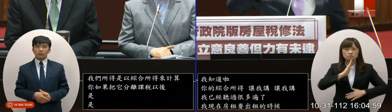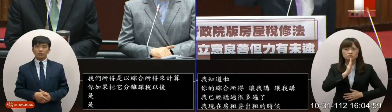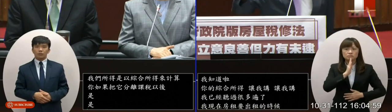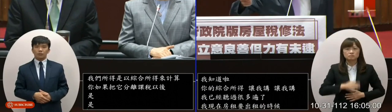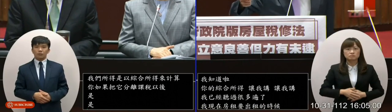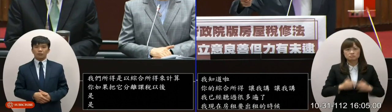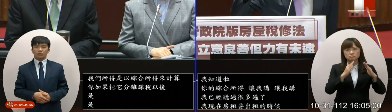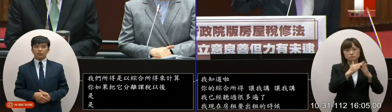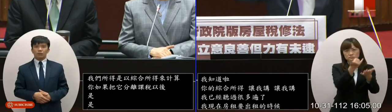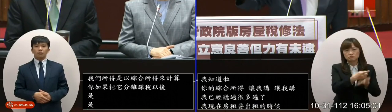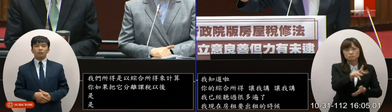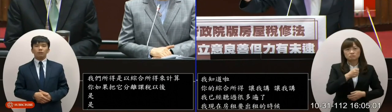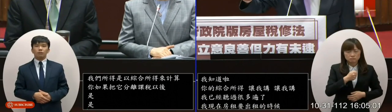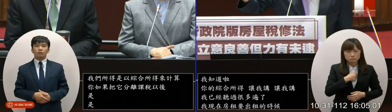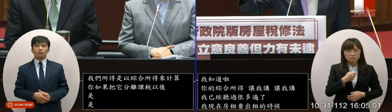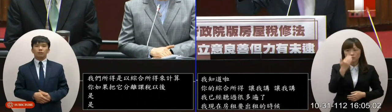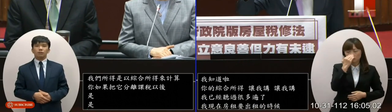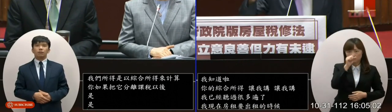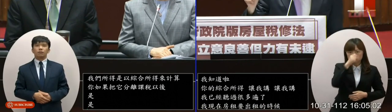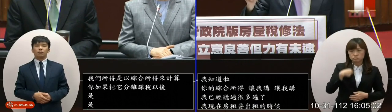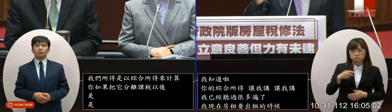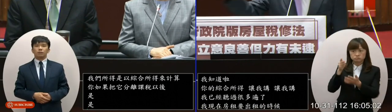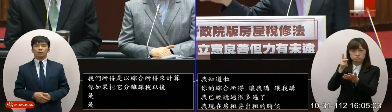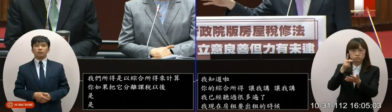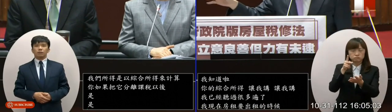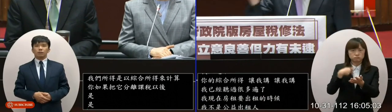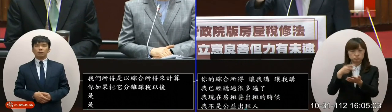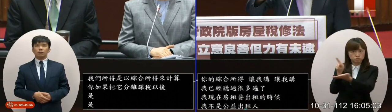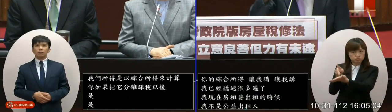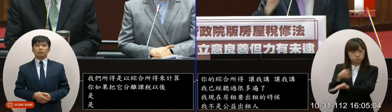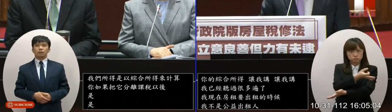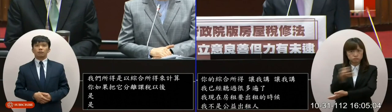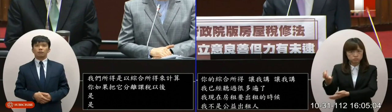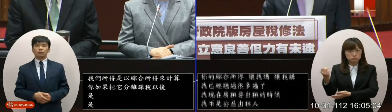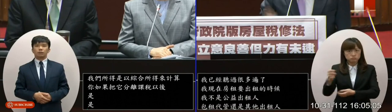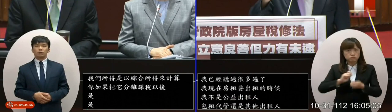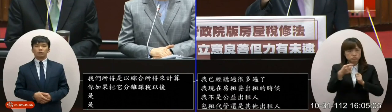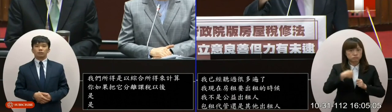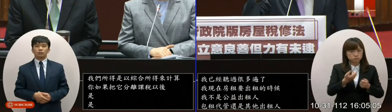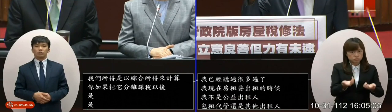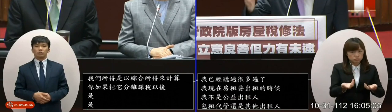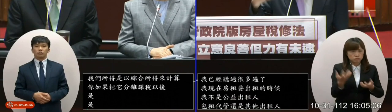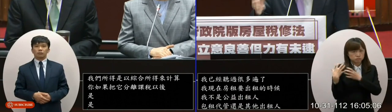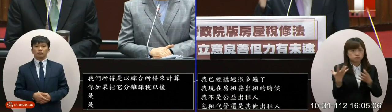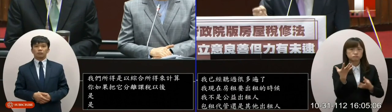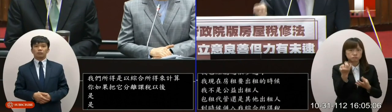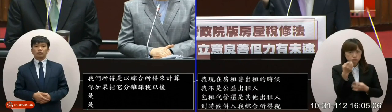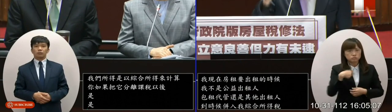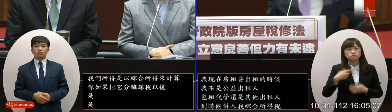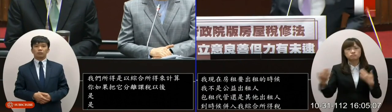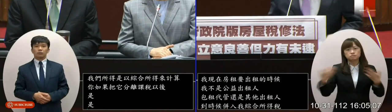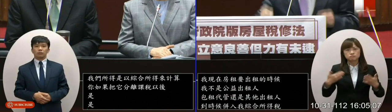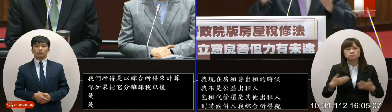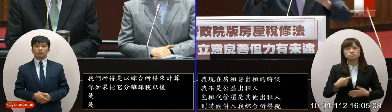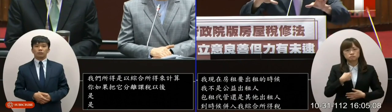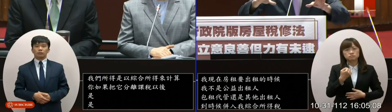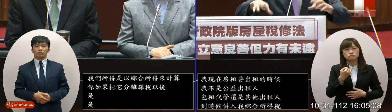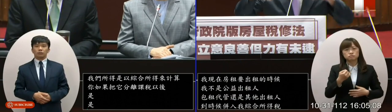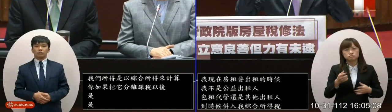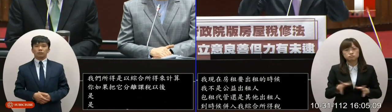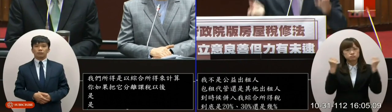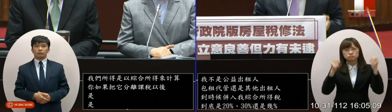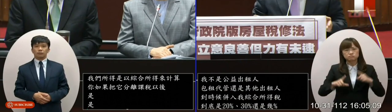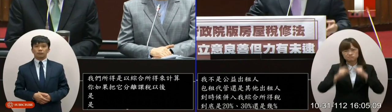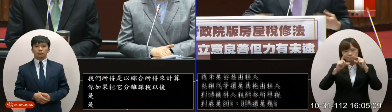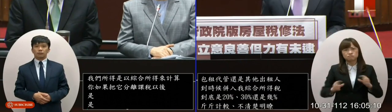知道反正我如果跟你租房子我交給你的租金你要收多少所以清清楚楚大家就不必有爭議這是很好的一個益處能夠幫助就說